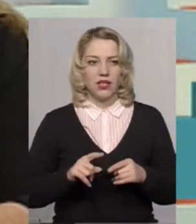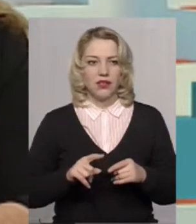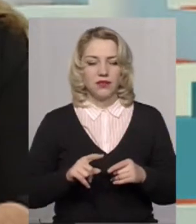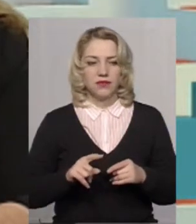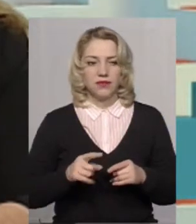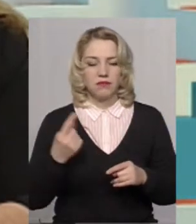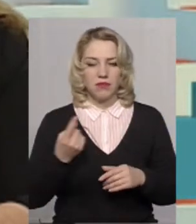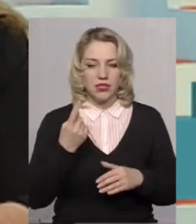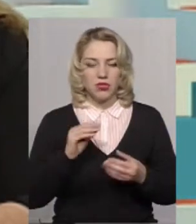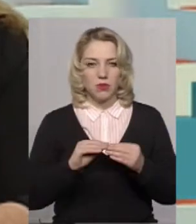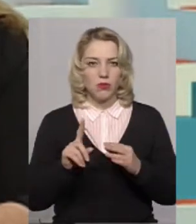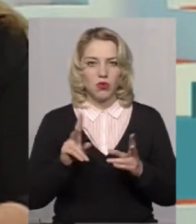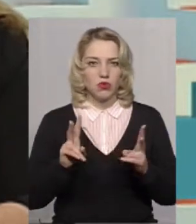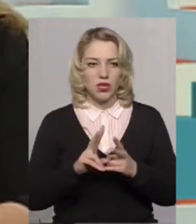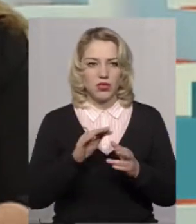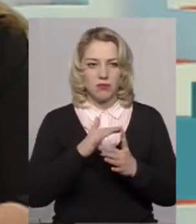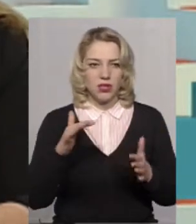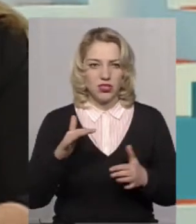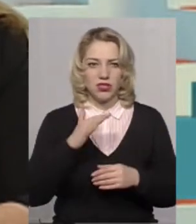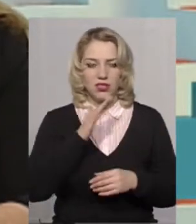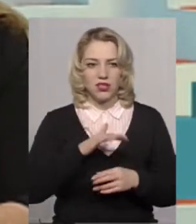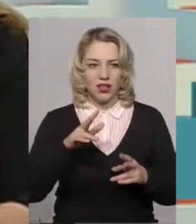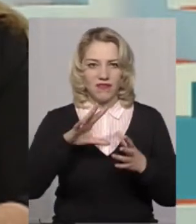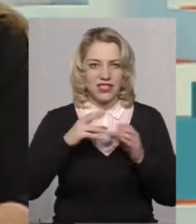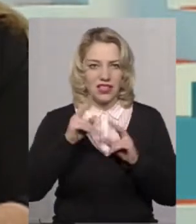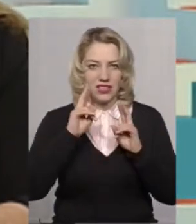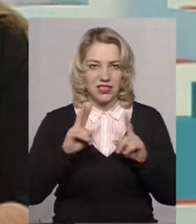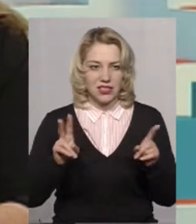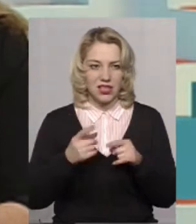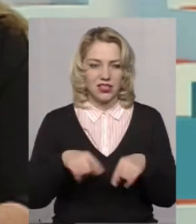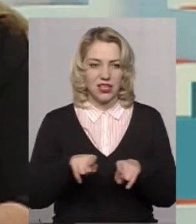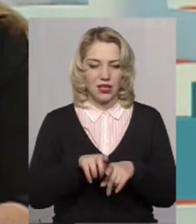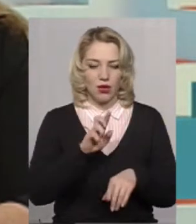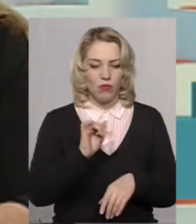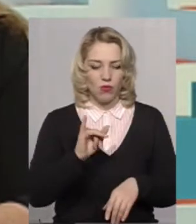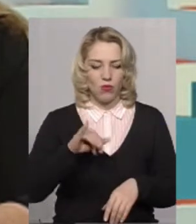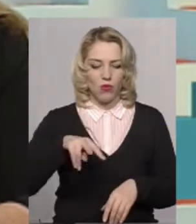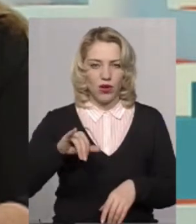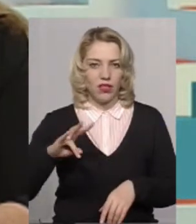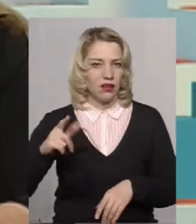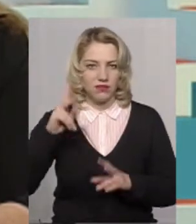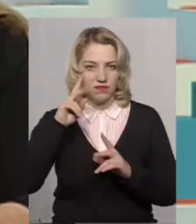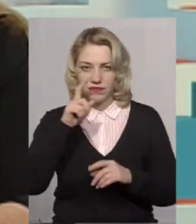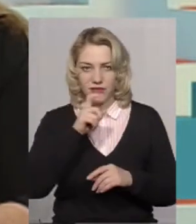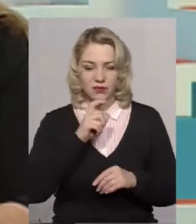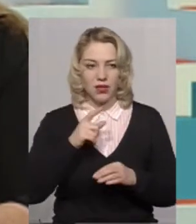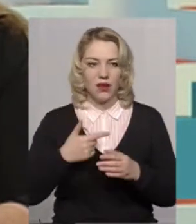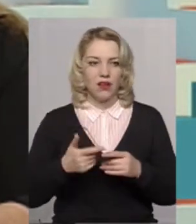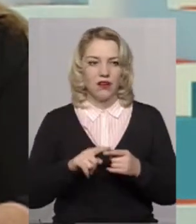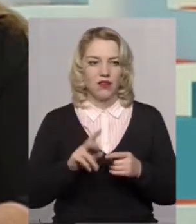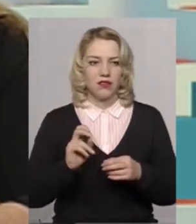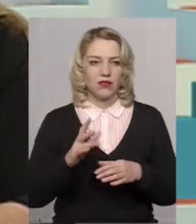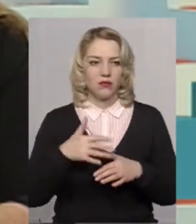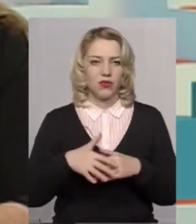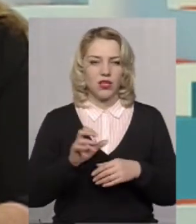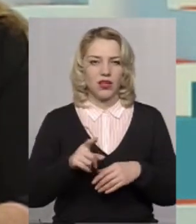проблемою, якою я стикнулася, що більшість дітей взагалі не знали таке поняття як «булінг», ближче їм поняття, більш зрозуміле, їм